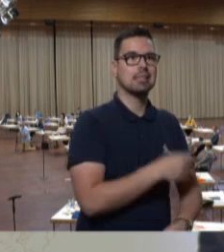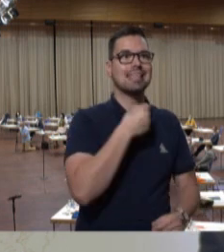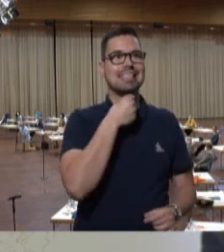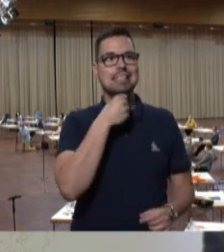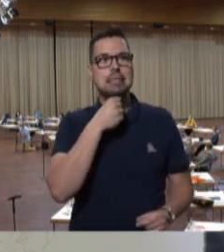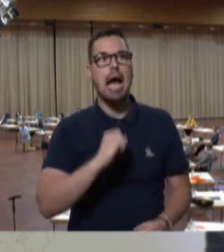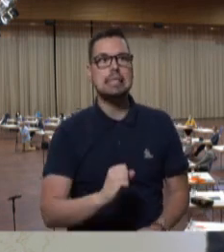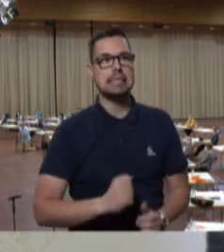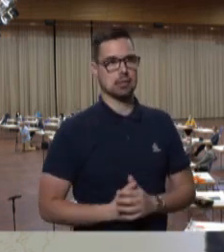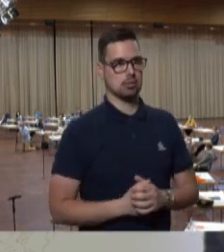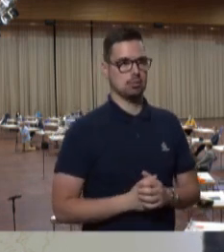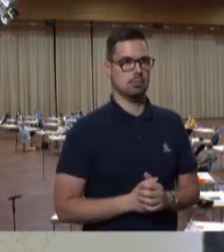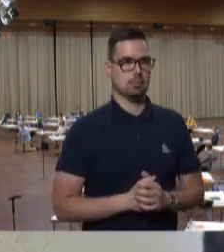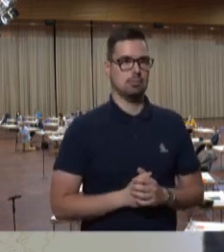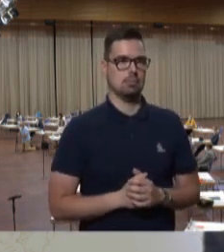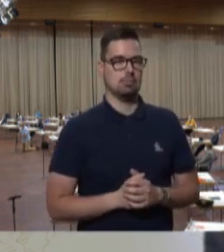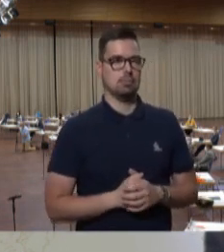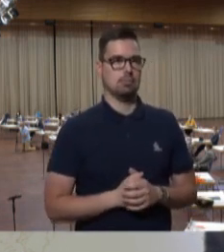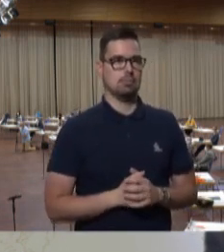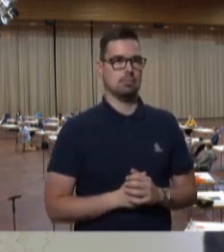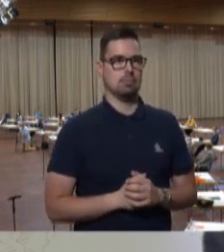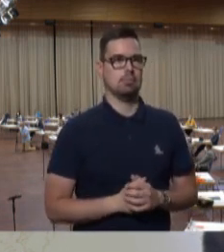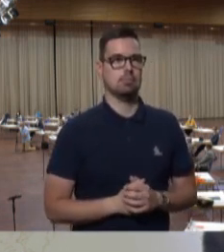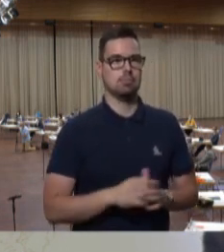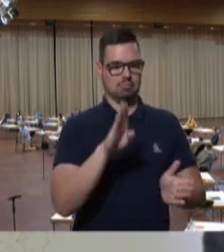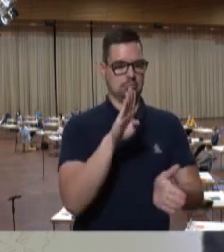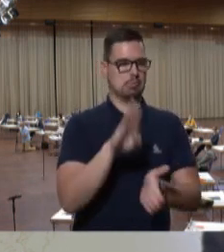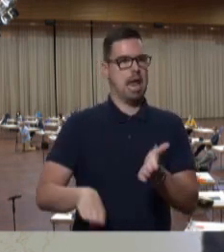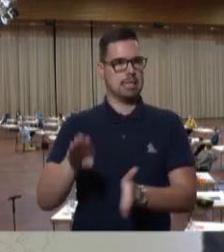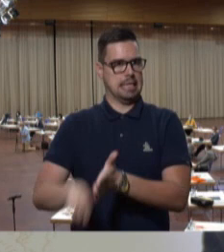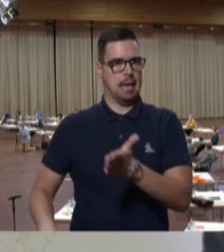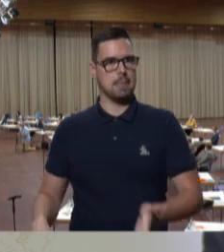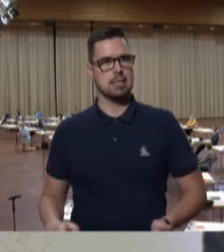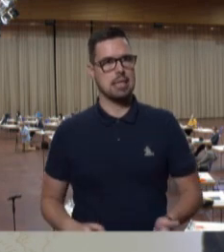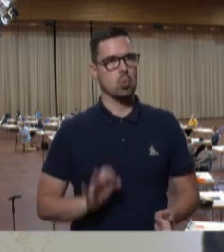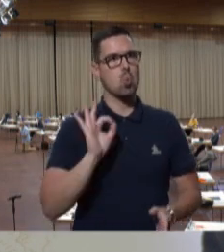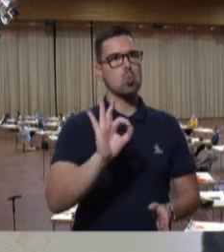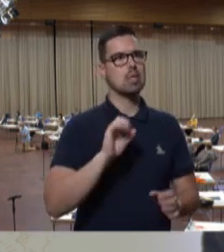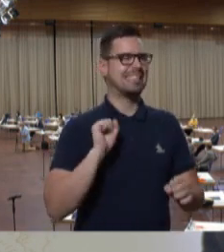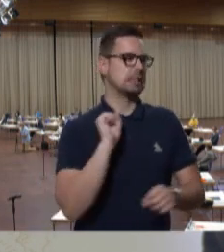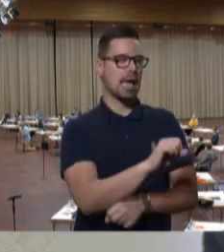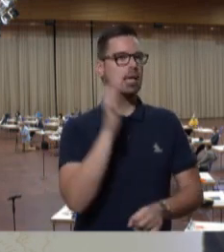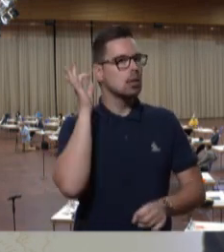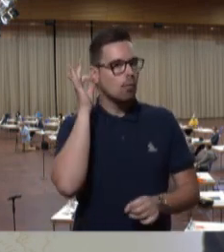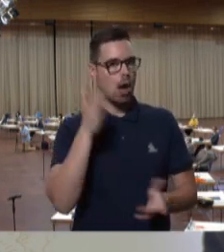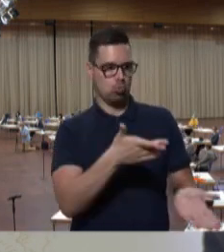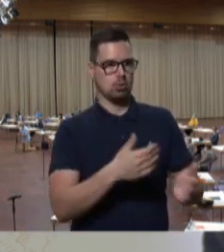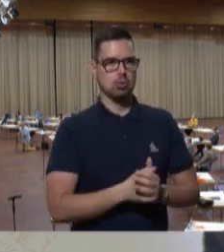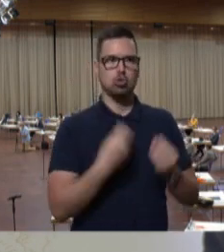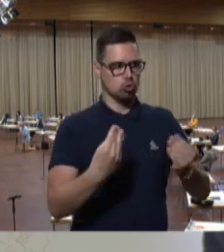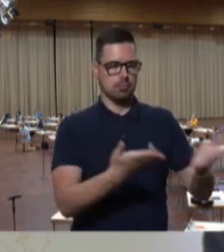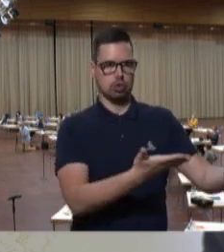Zitat Ende. Es ist die abschätzige Grundhaltung, die allzu oft aus ihren Worten heraus spricht.